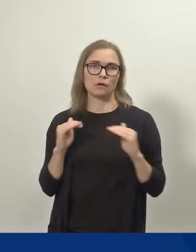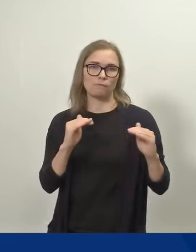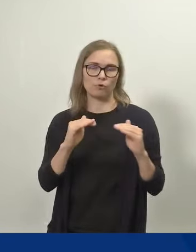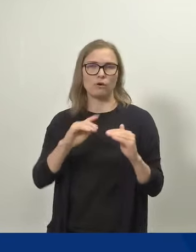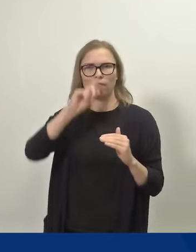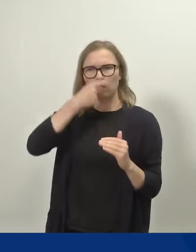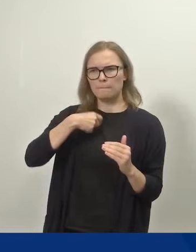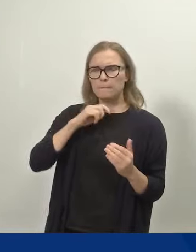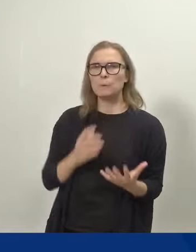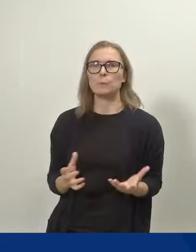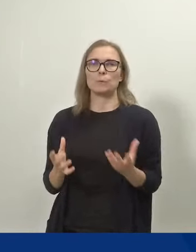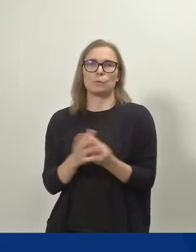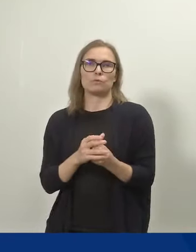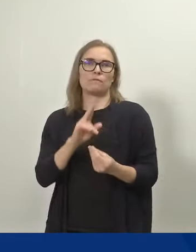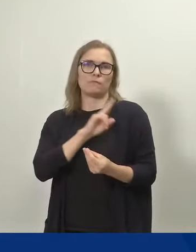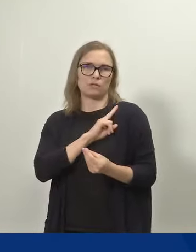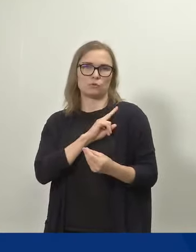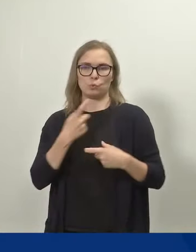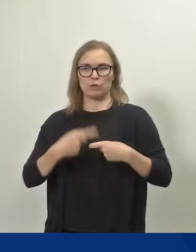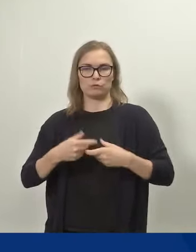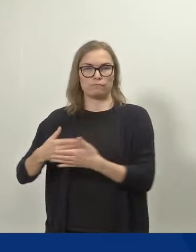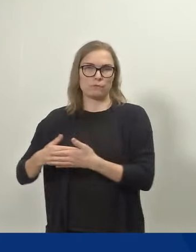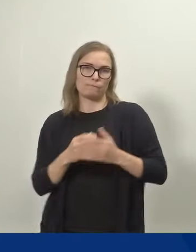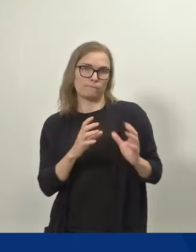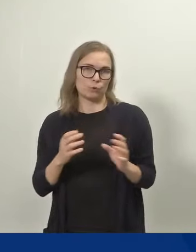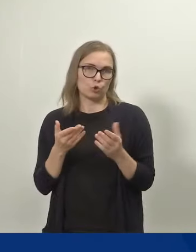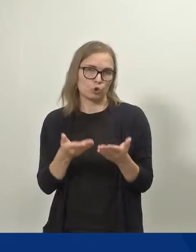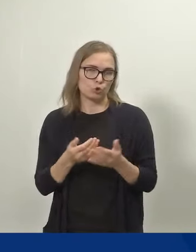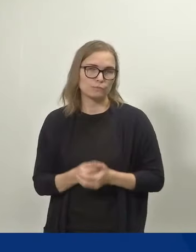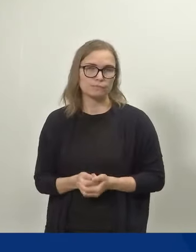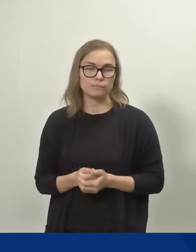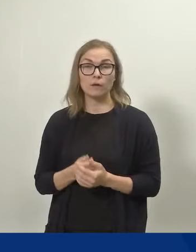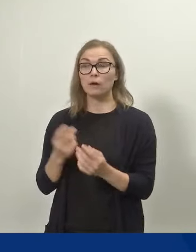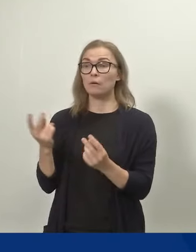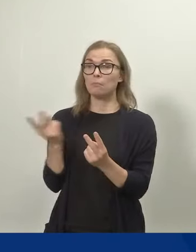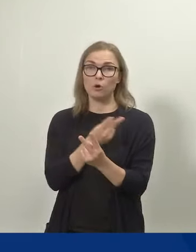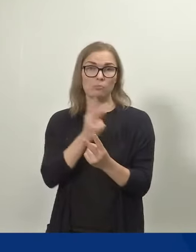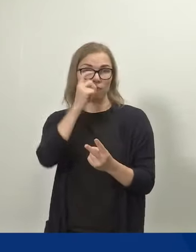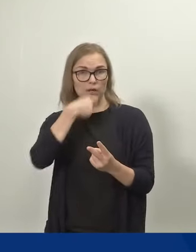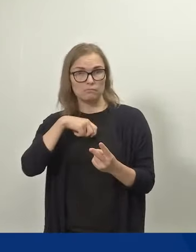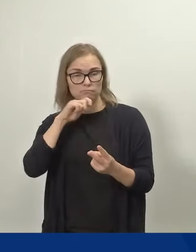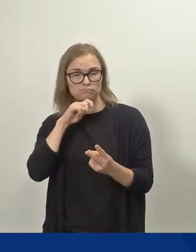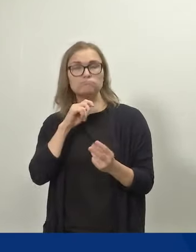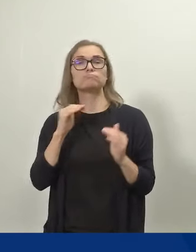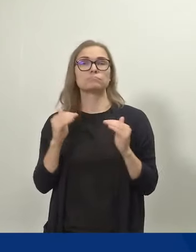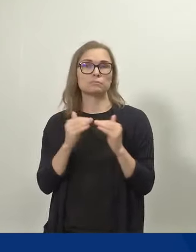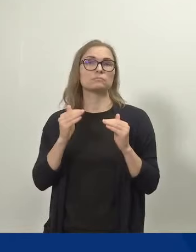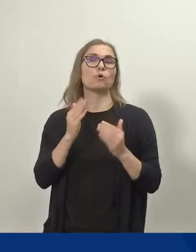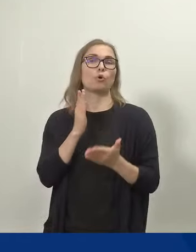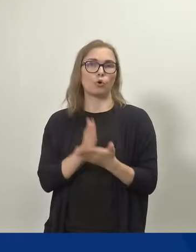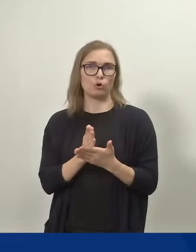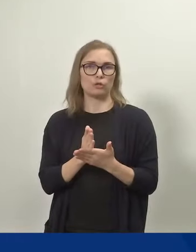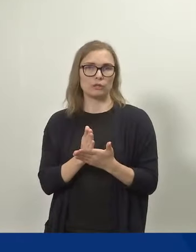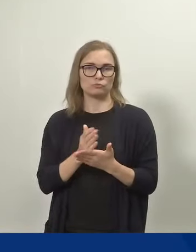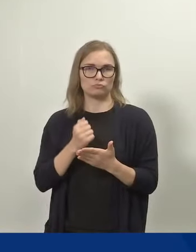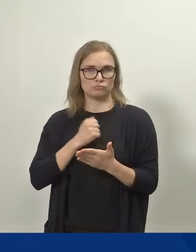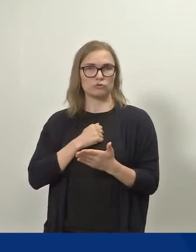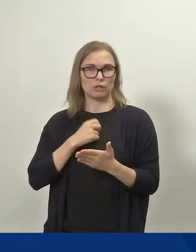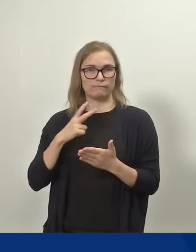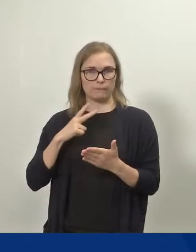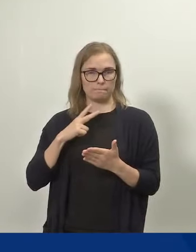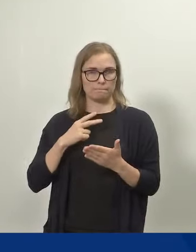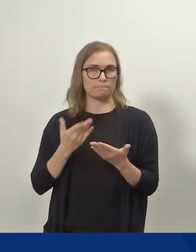yhteisestä vastuusta lapsen hoivasta. Molemmilla vanhemmilla on yhtäläinen oikeus käyttää